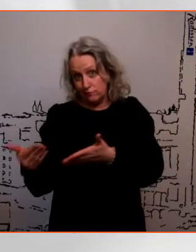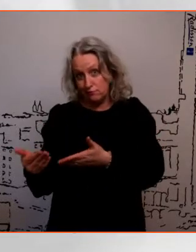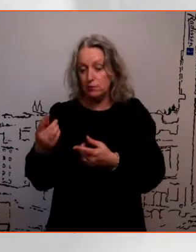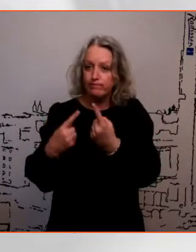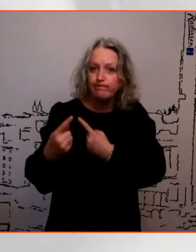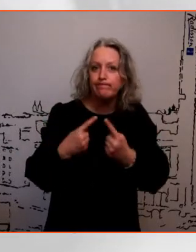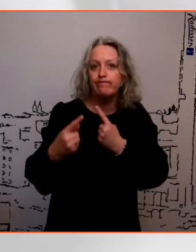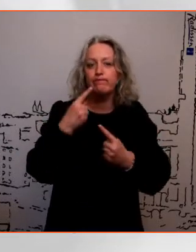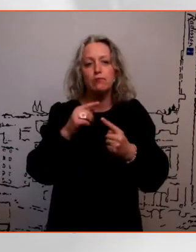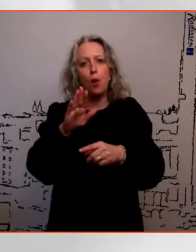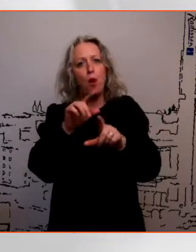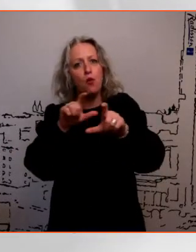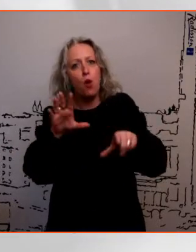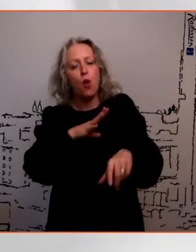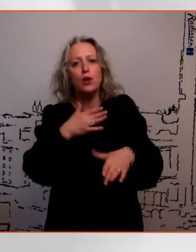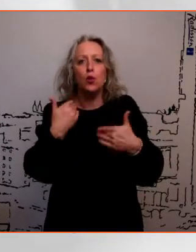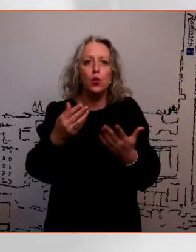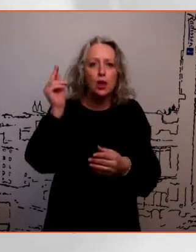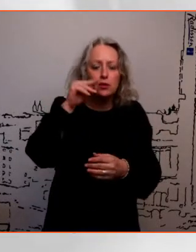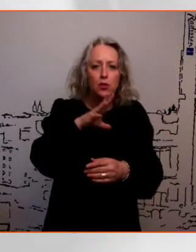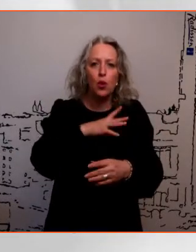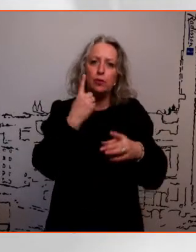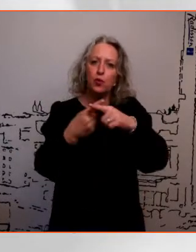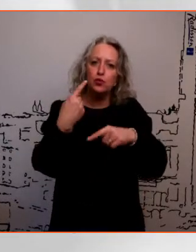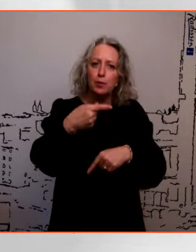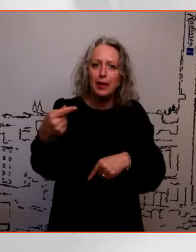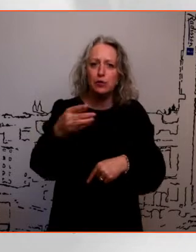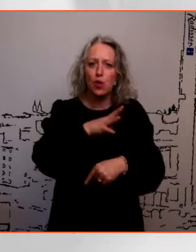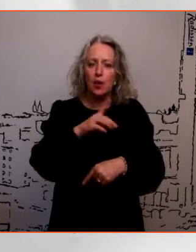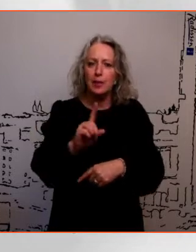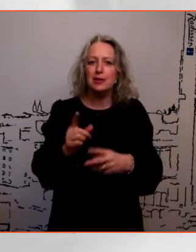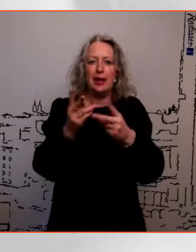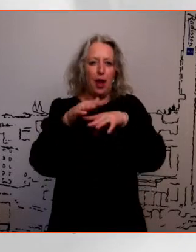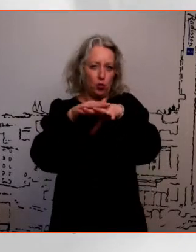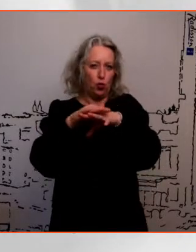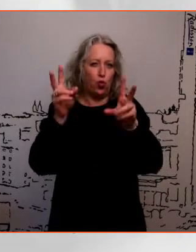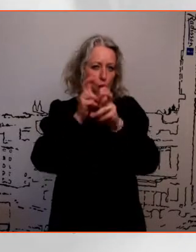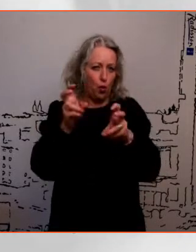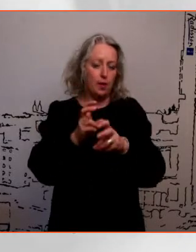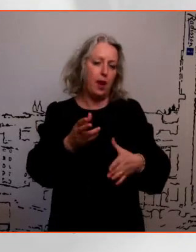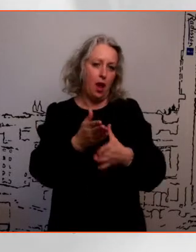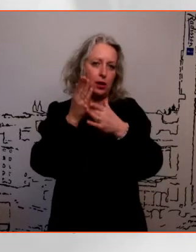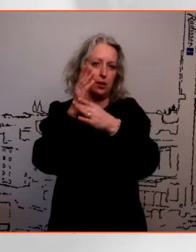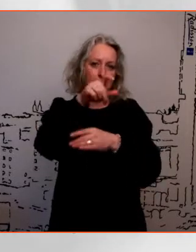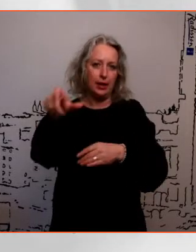asjad ja mis on alvast ja plussid ja miinused sinu jaoks, et selline turu uurimine ka väga aitab inimesi.